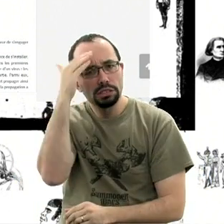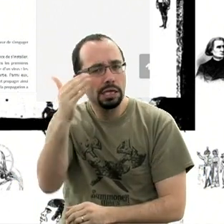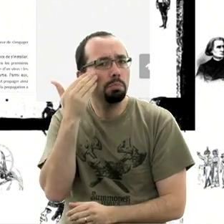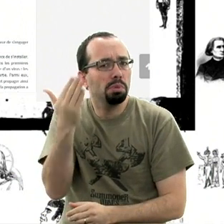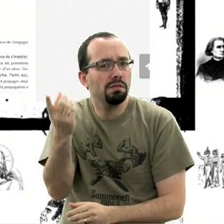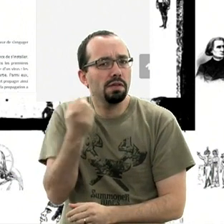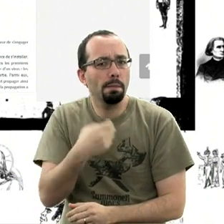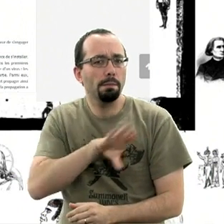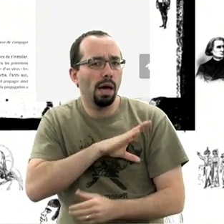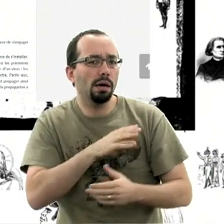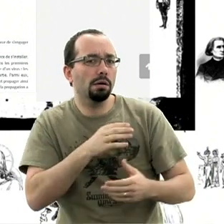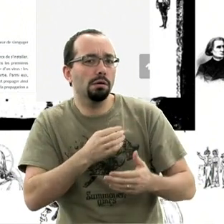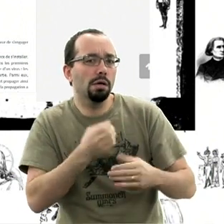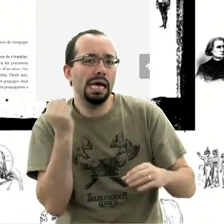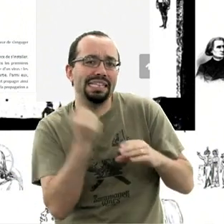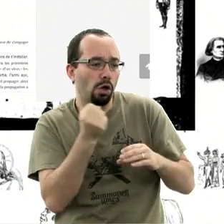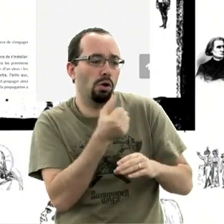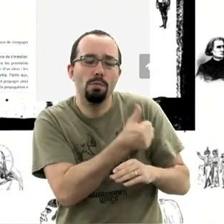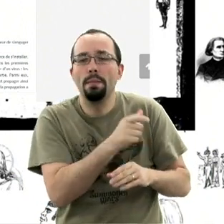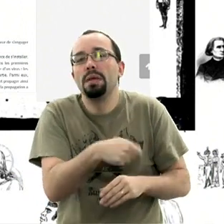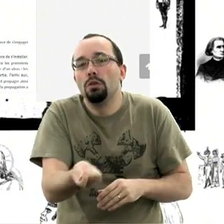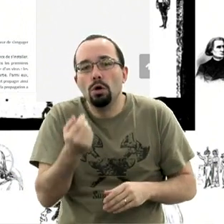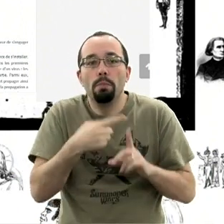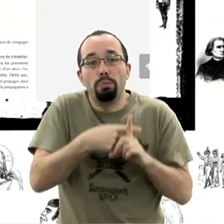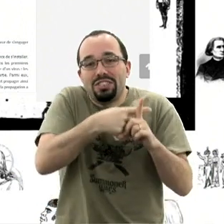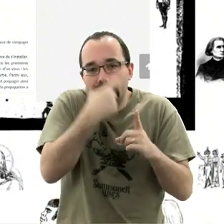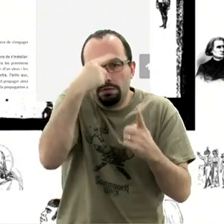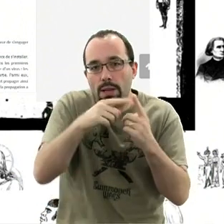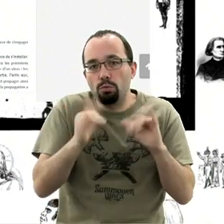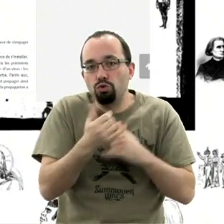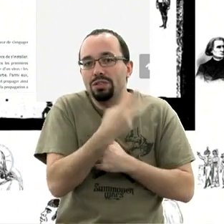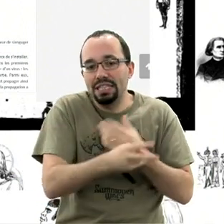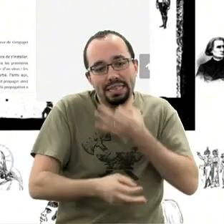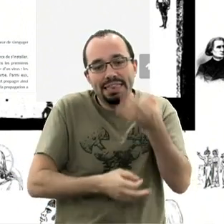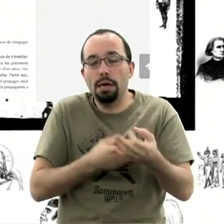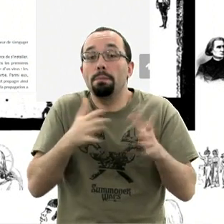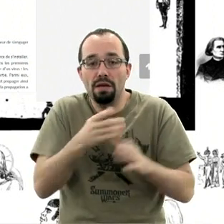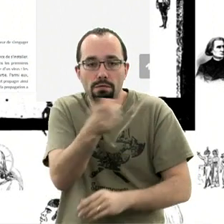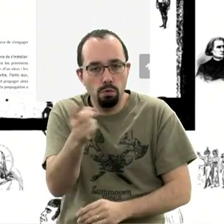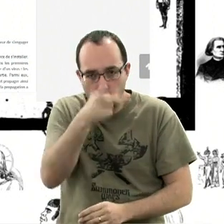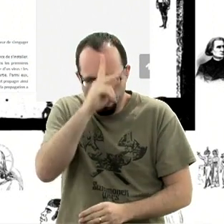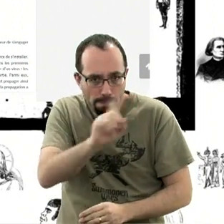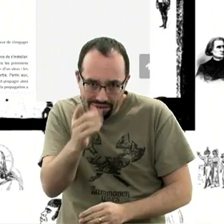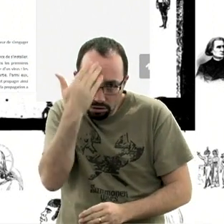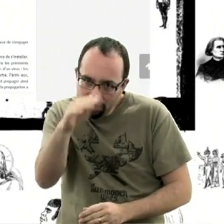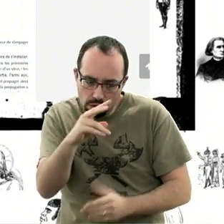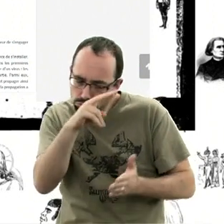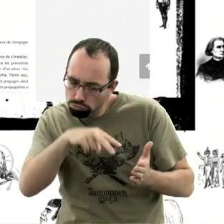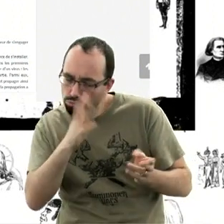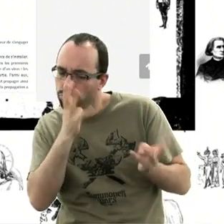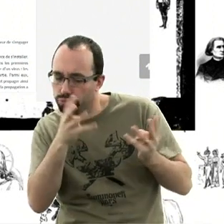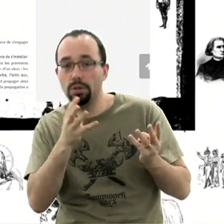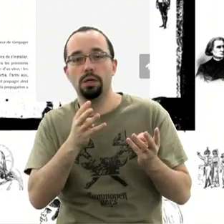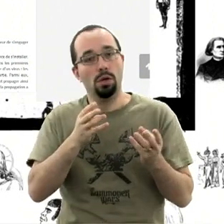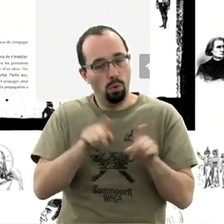éditeur, forcément, il va dire du bien de ses jeux. Mais vous n'êtes pas stupide. Vous avez votre libre arbitre. Et vous aimez ça. Il n pas de transformation passant par nos doigts à nous.